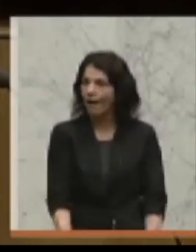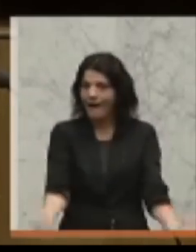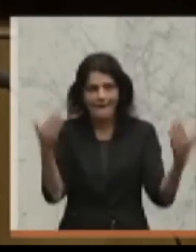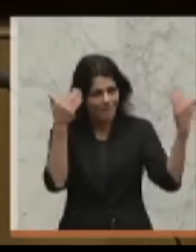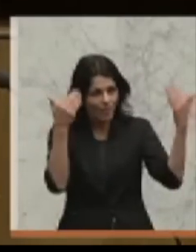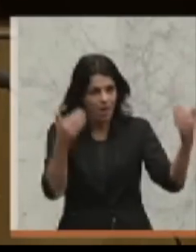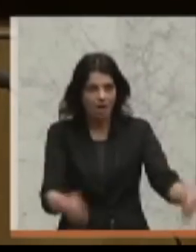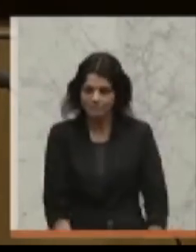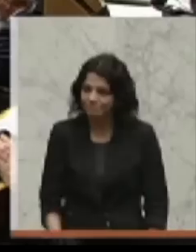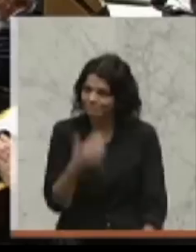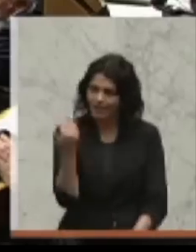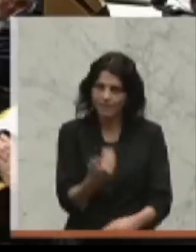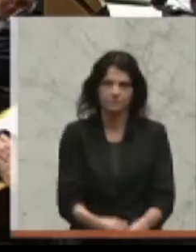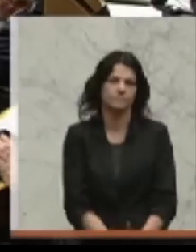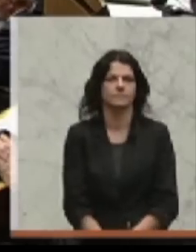Danke.